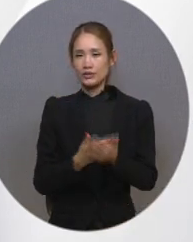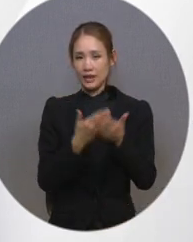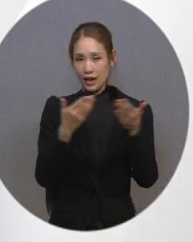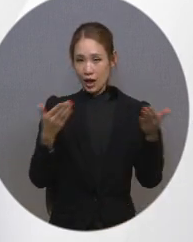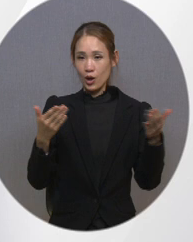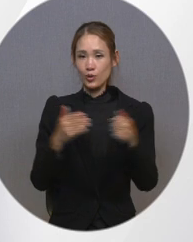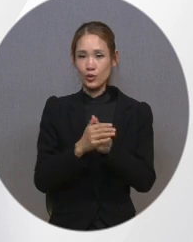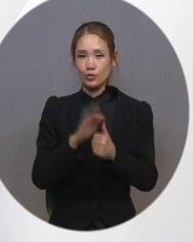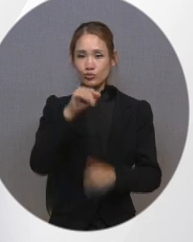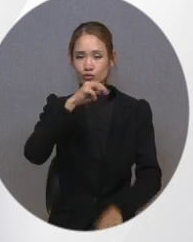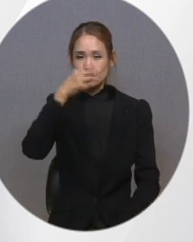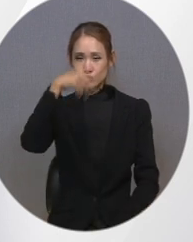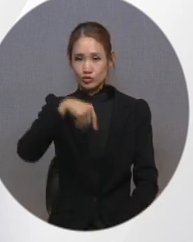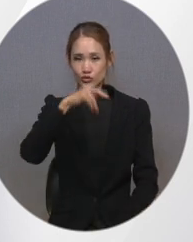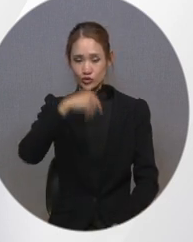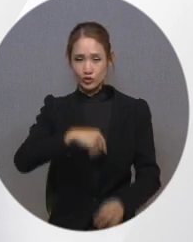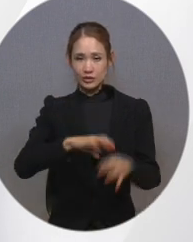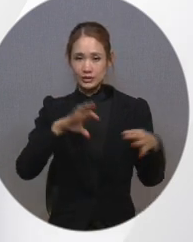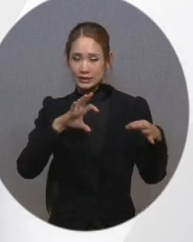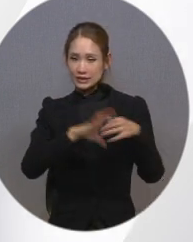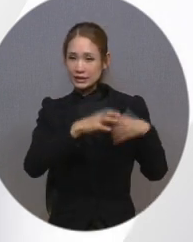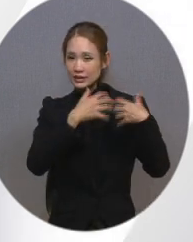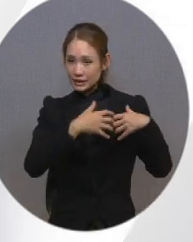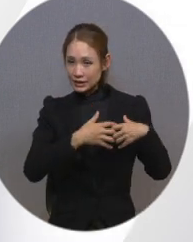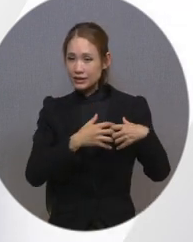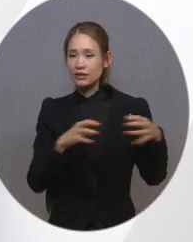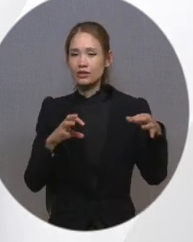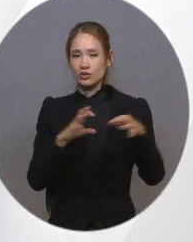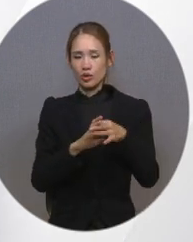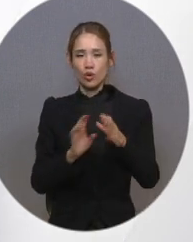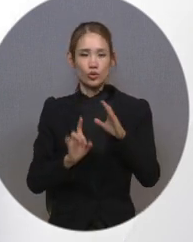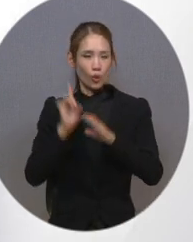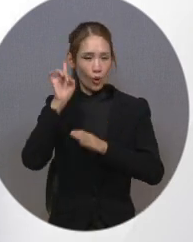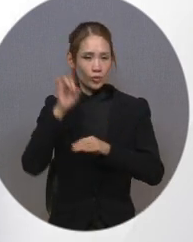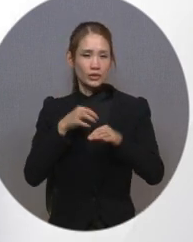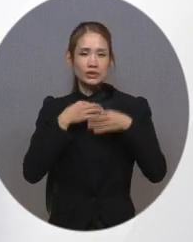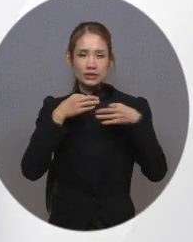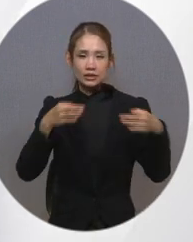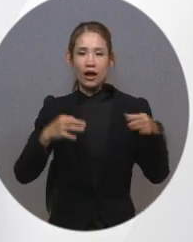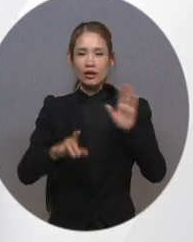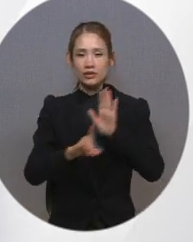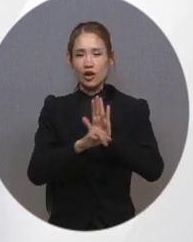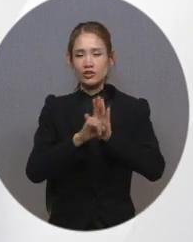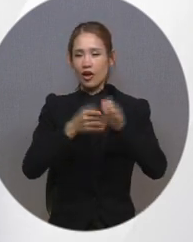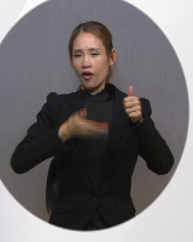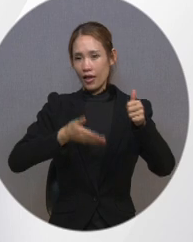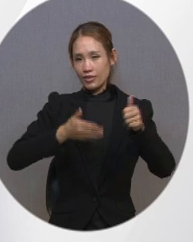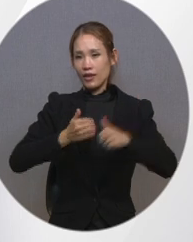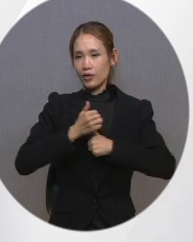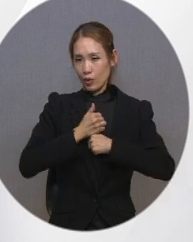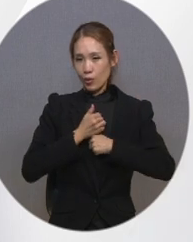블루투스 기기 연결, 소리 다중 출력, 높은 음량 설정 안내 경고 문구 기능입니다.